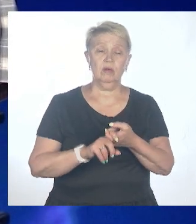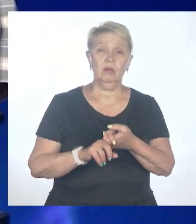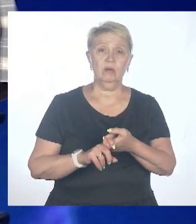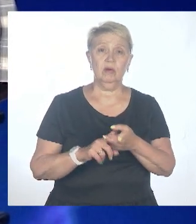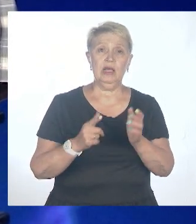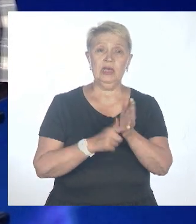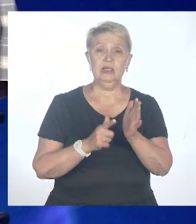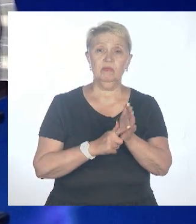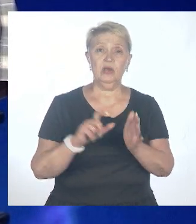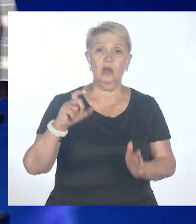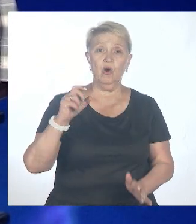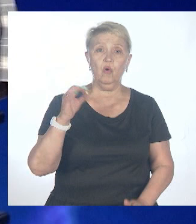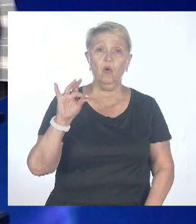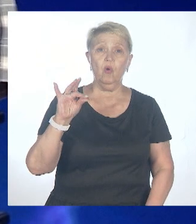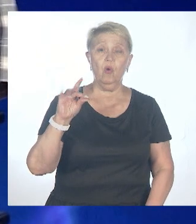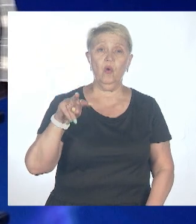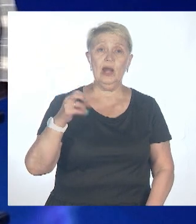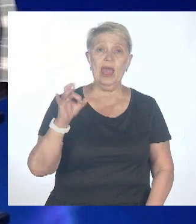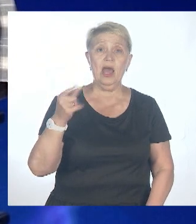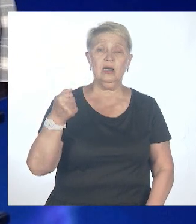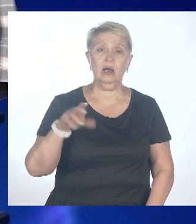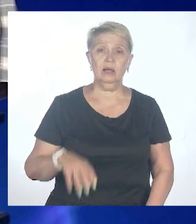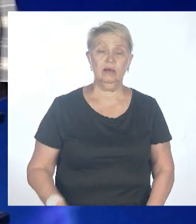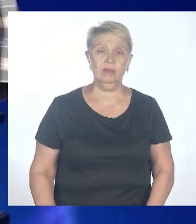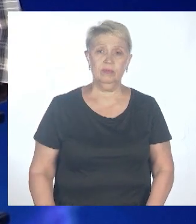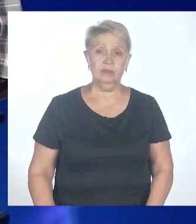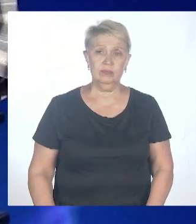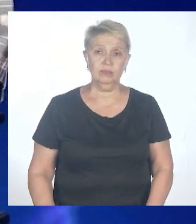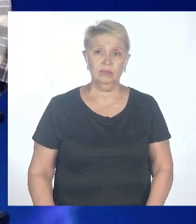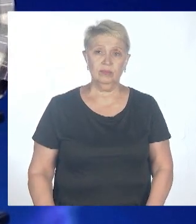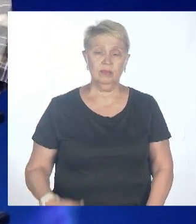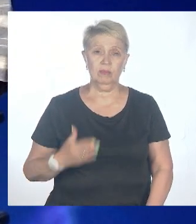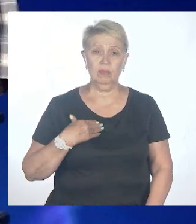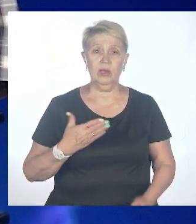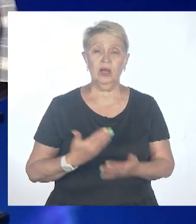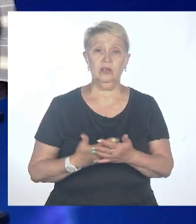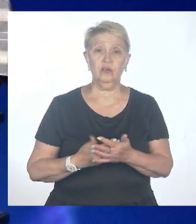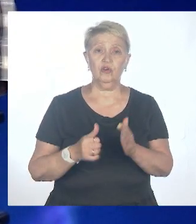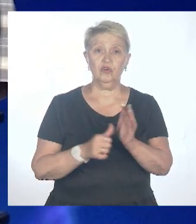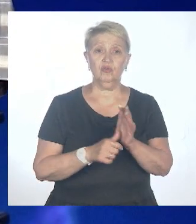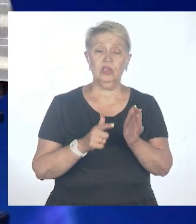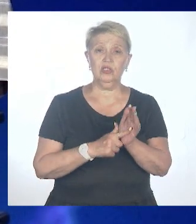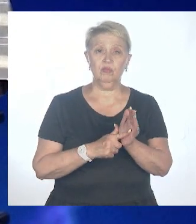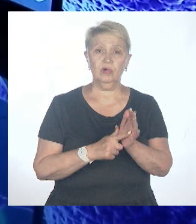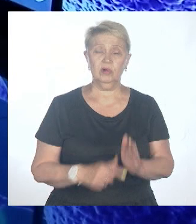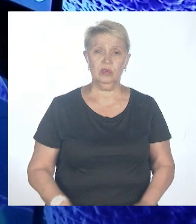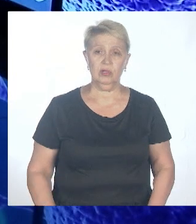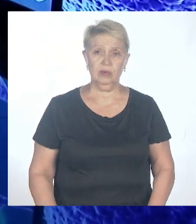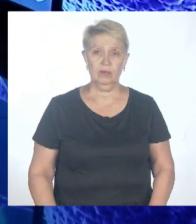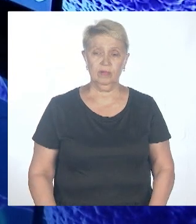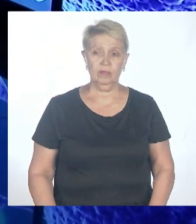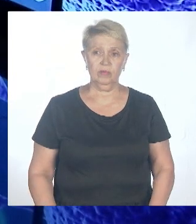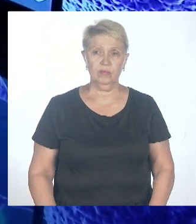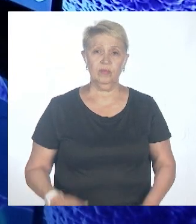уже запутался, если честно. А я и не знал. так. Да, да. То есть мы где-то вот между шестой и седьмой пандемиями холеры. Мы это сильно